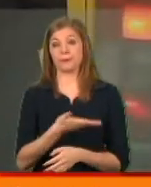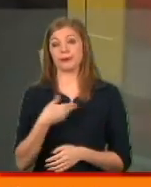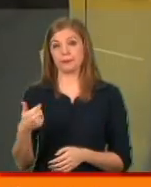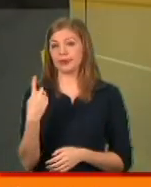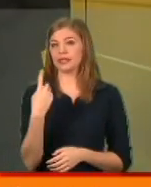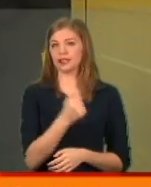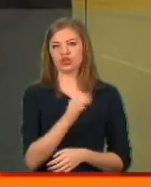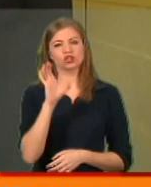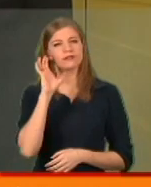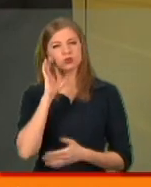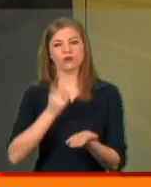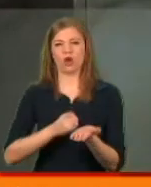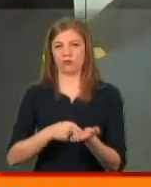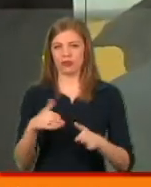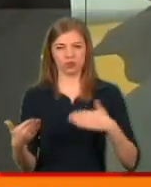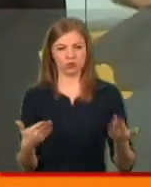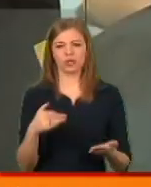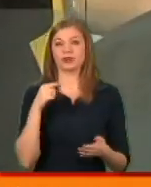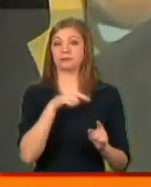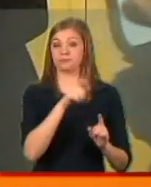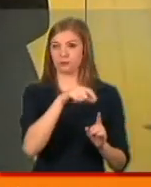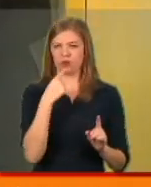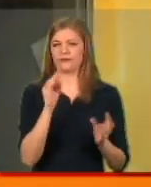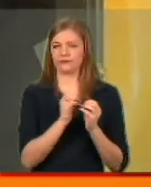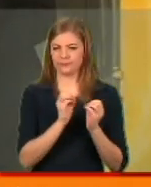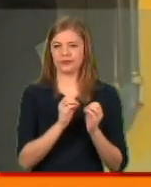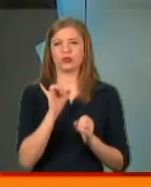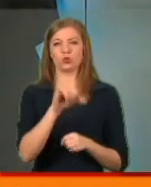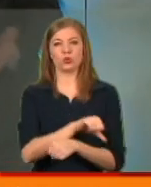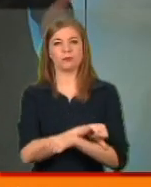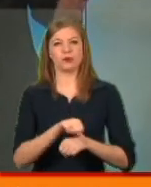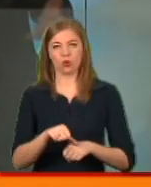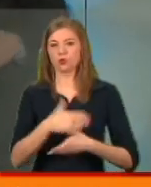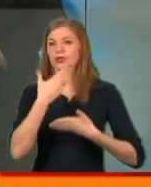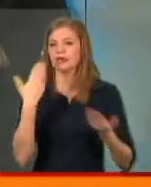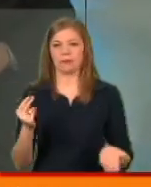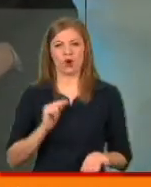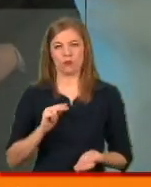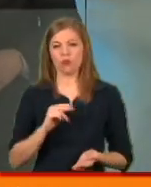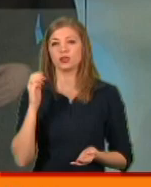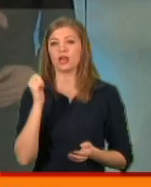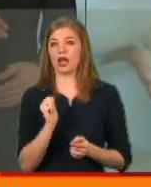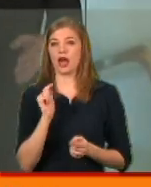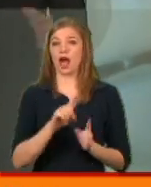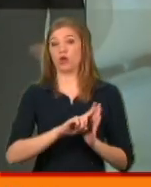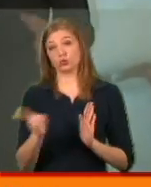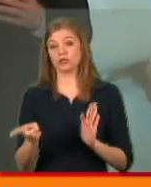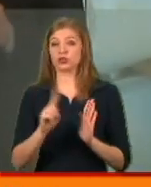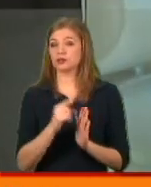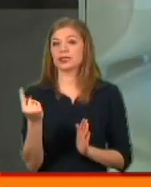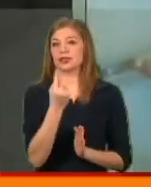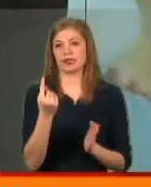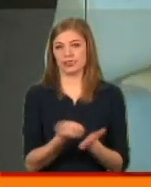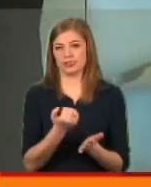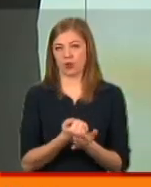тиждень вислуховували аргументи сторін. Човники твердять одне й те саме. У прикордонні нема роботи, а туди-сюди єдиний